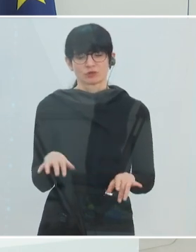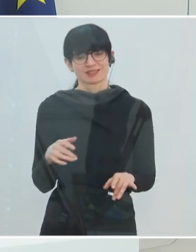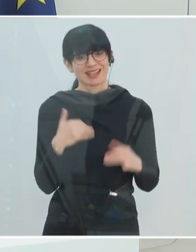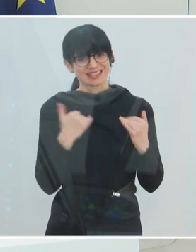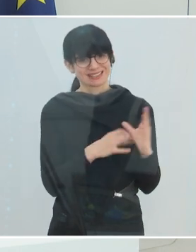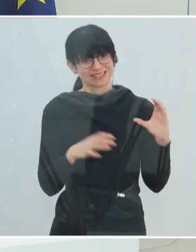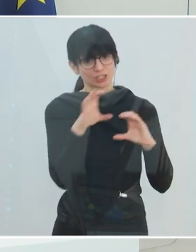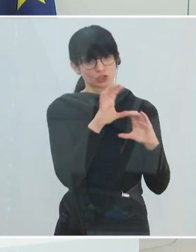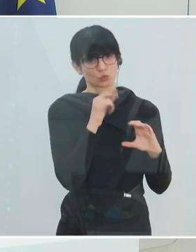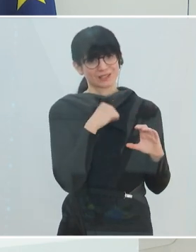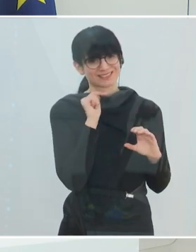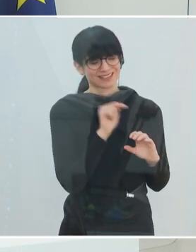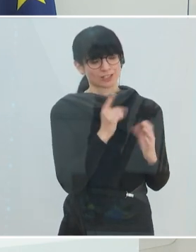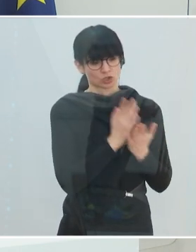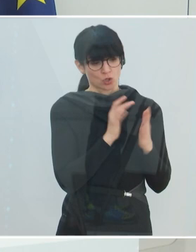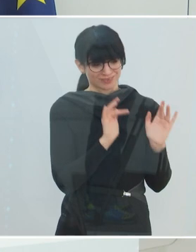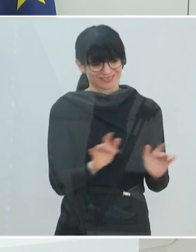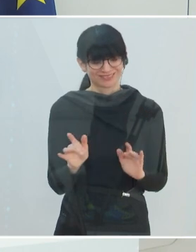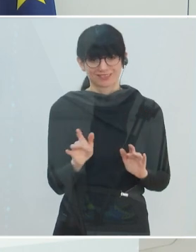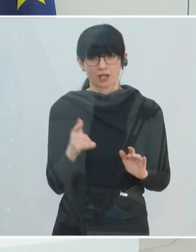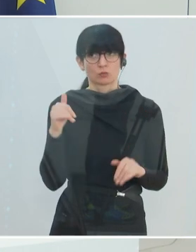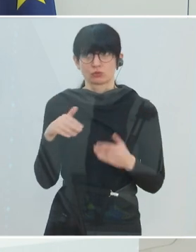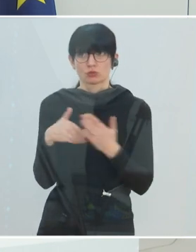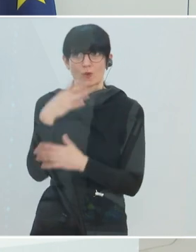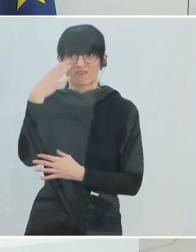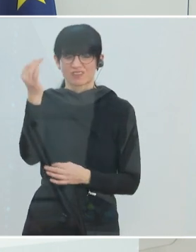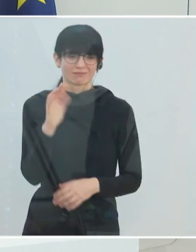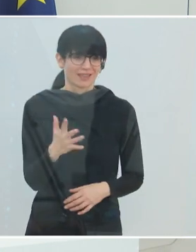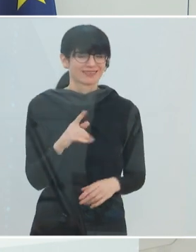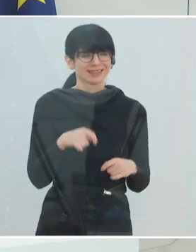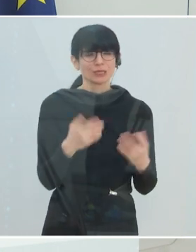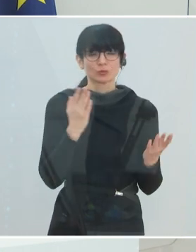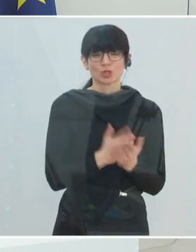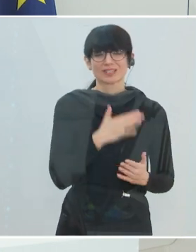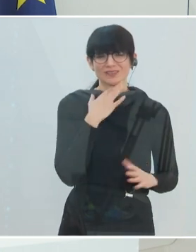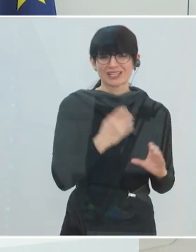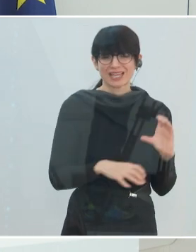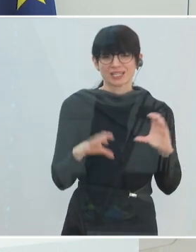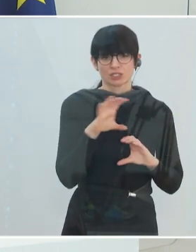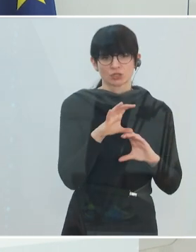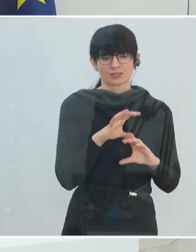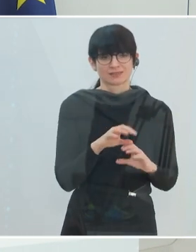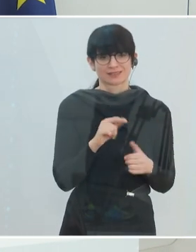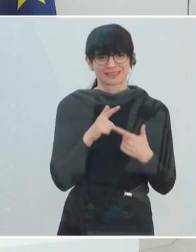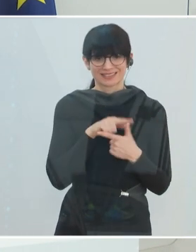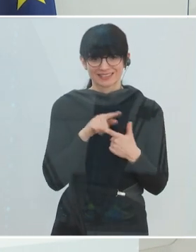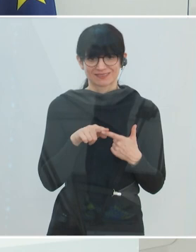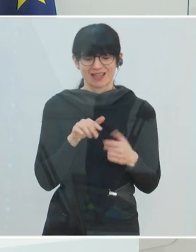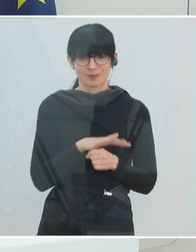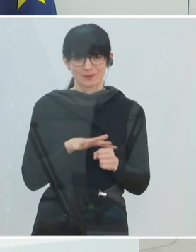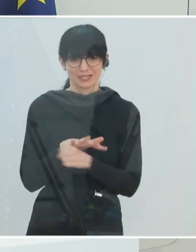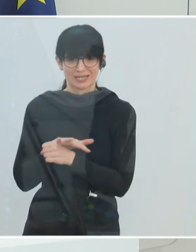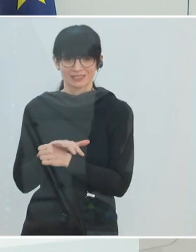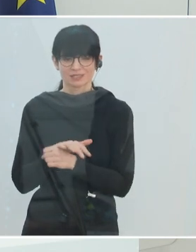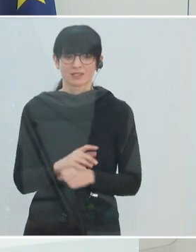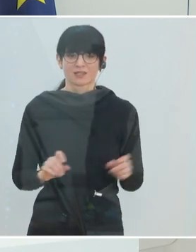Ressourcen kümmern, die also schon vorhanden sind, wir müssen nicht unbedingt alles neu erfinden, es gibt genug Ressourcen, aber es gibt zwei Bereiche, wo